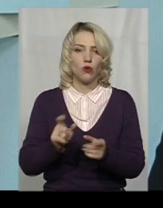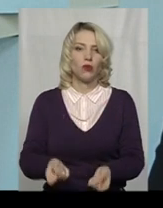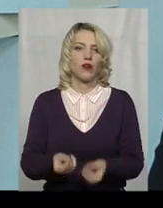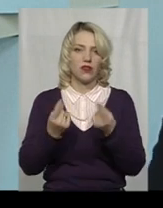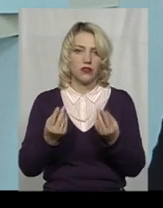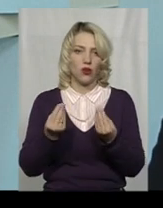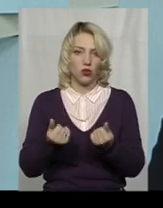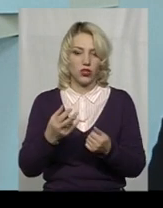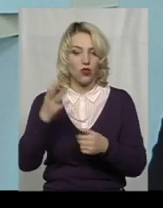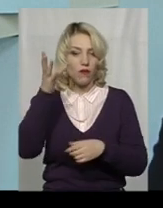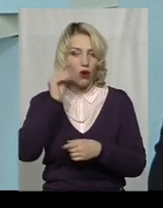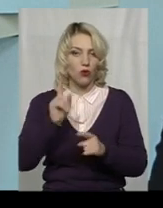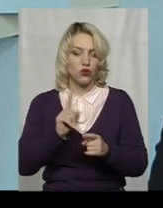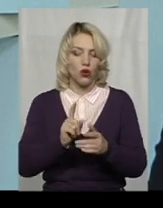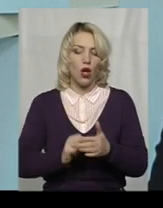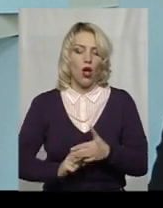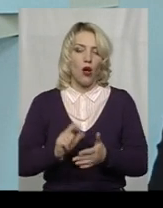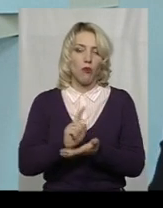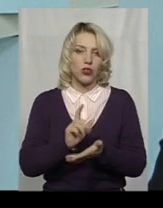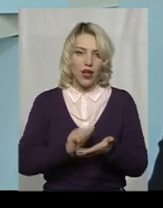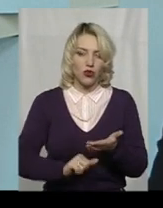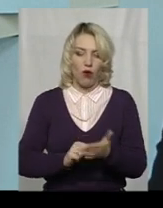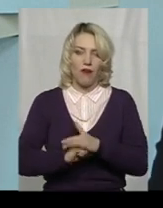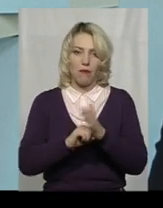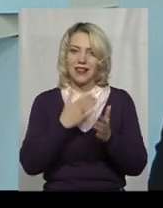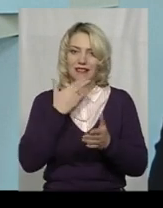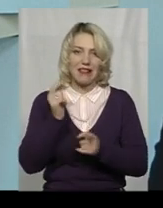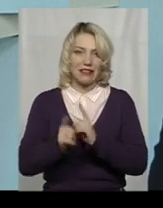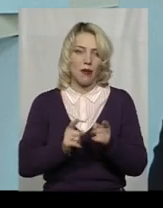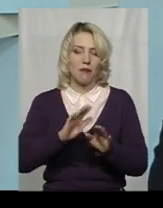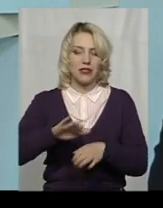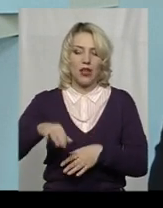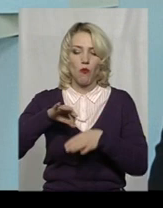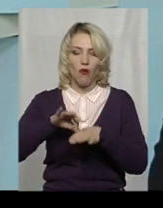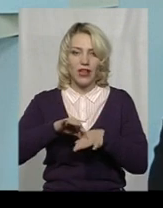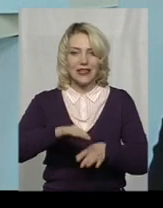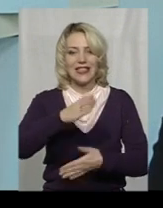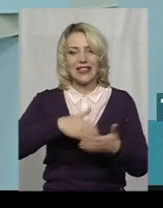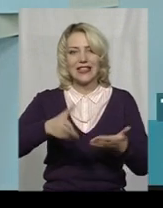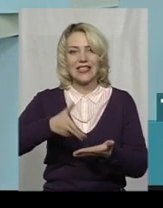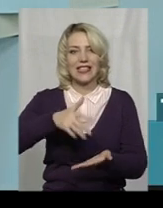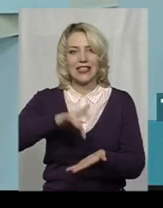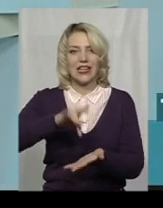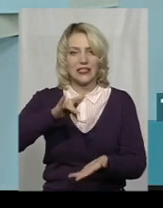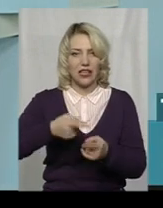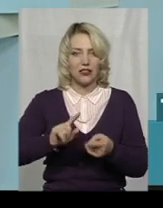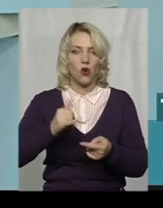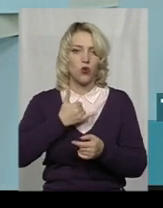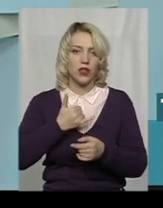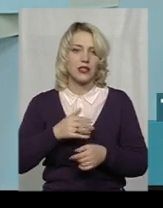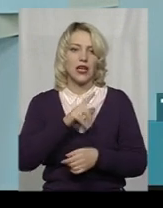податкова база, вона не змінювалася, після проведення децентралізації, в нас, скажімо, за три роки